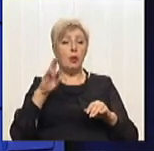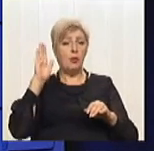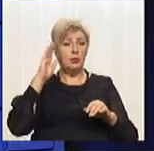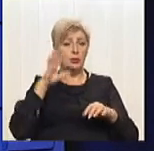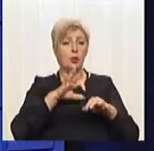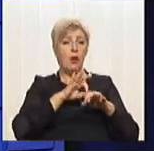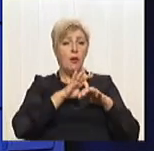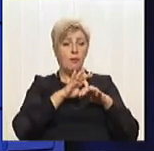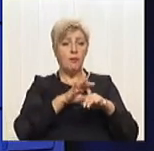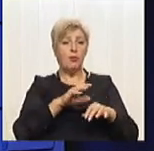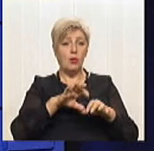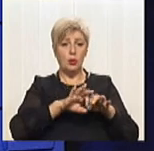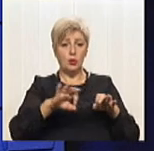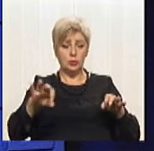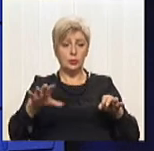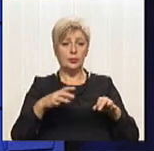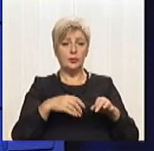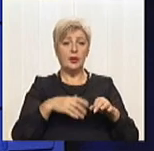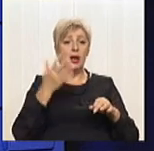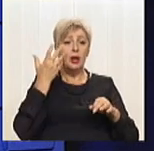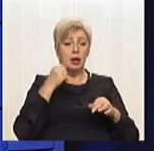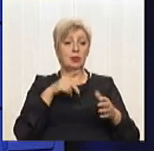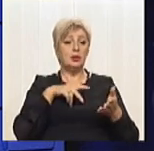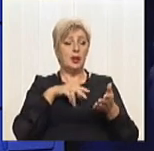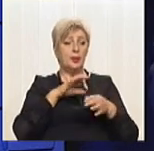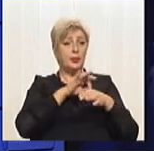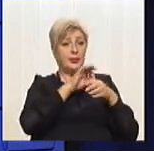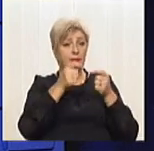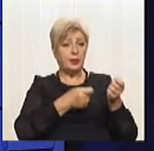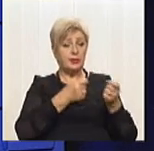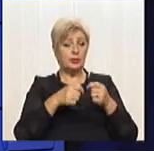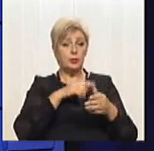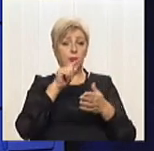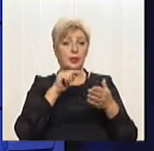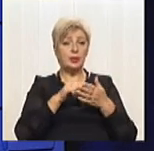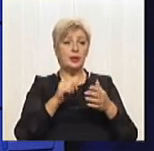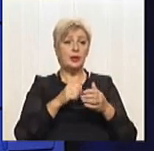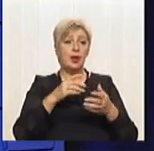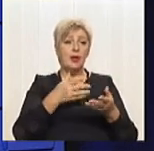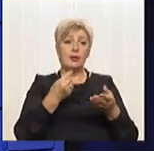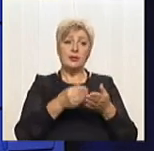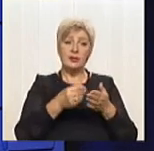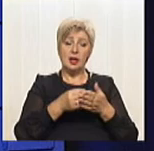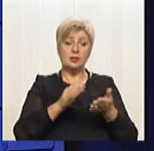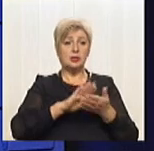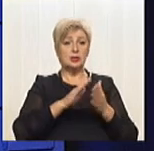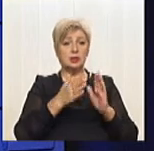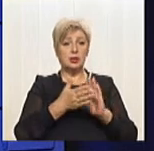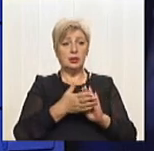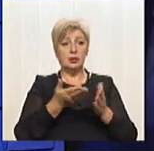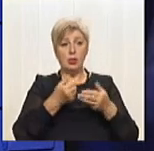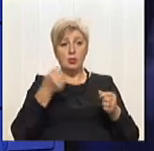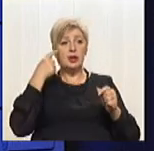реалізуються в найближчим часом. Але коли прийде питання щодо, перше, фінансового стану підприємства водопостачання, ми